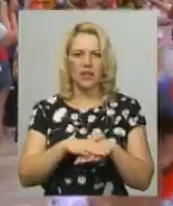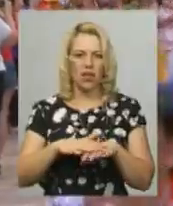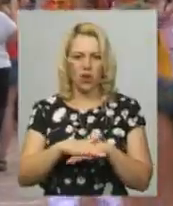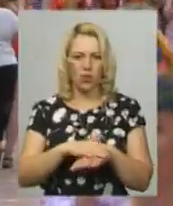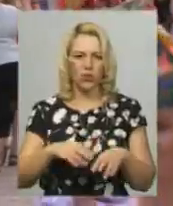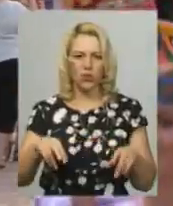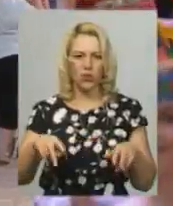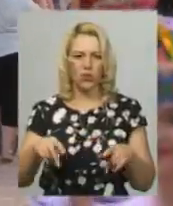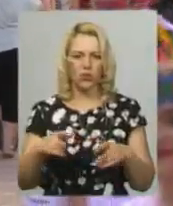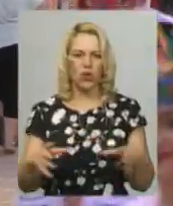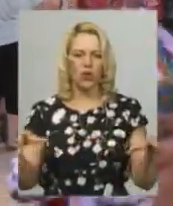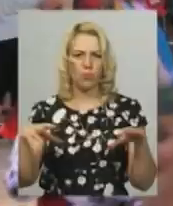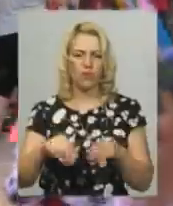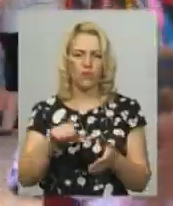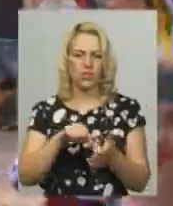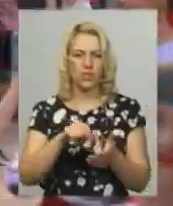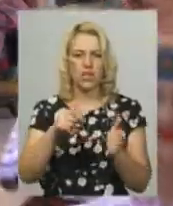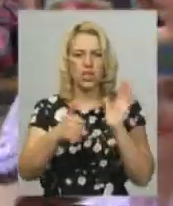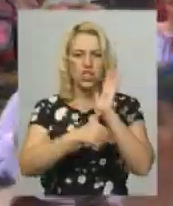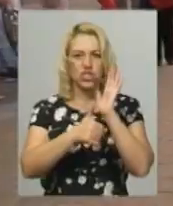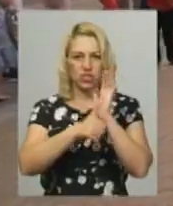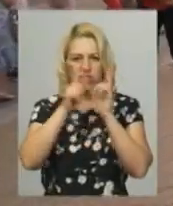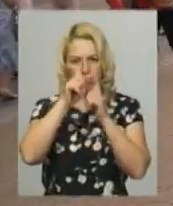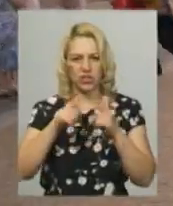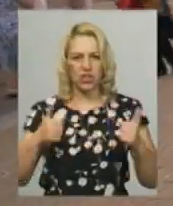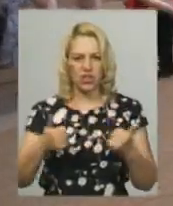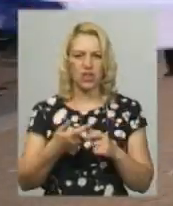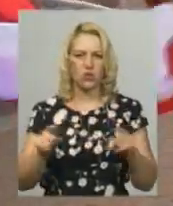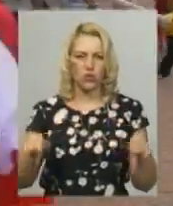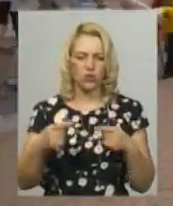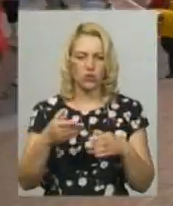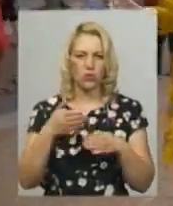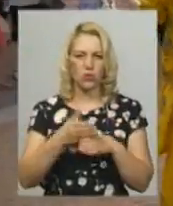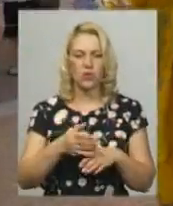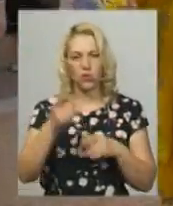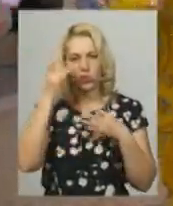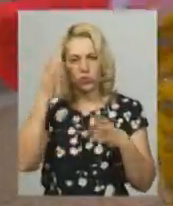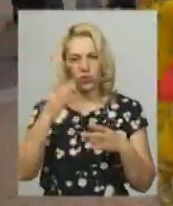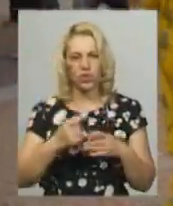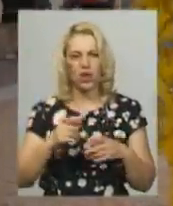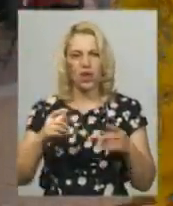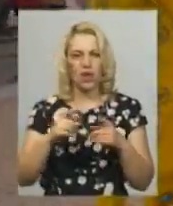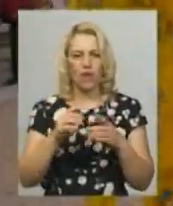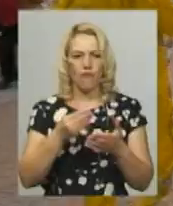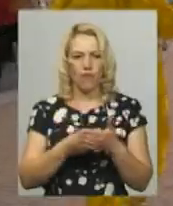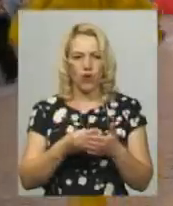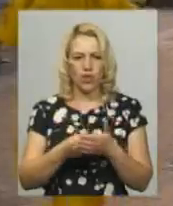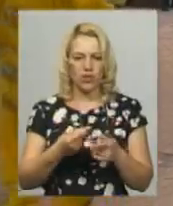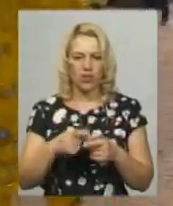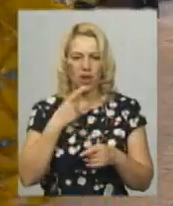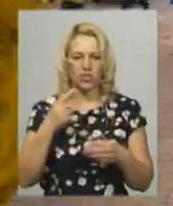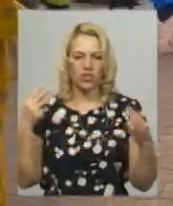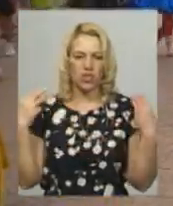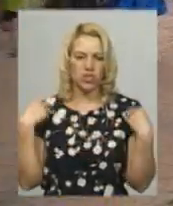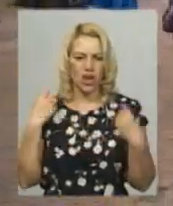учасників шести країн. Організовувати його допоміг Український культурний фонд, каже начальник управління культури та туризму Хмельницької міської